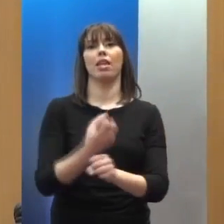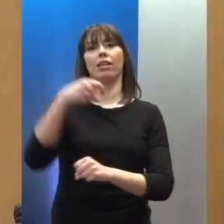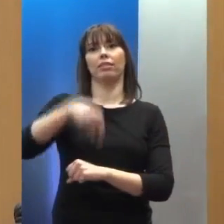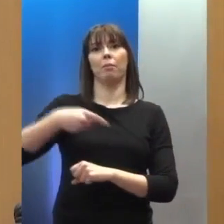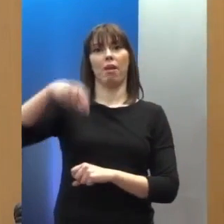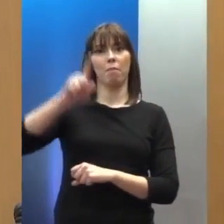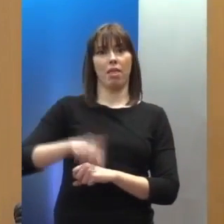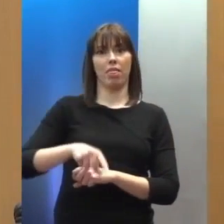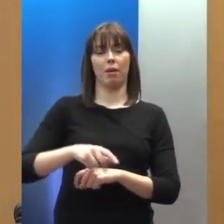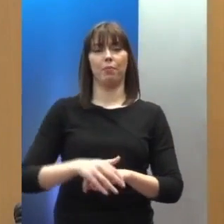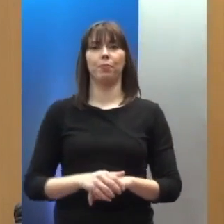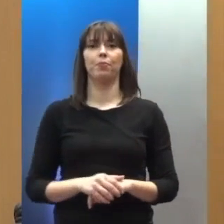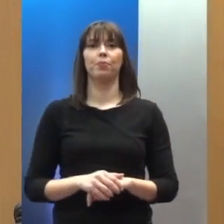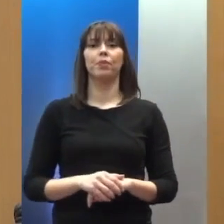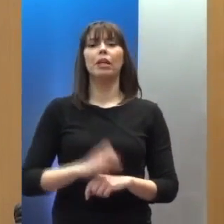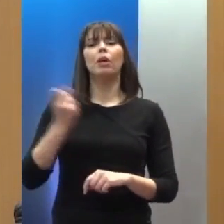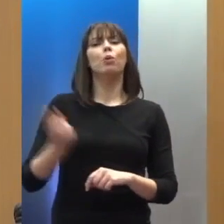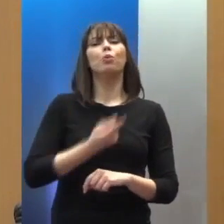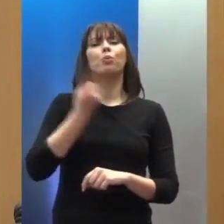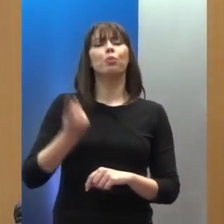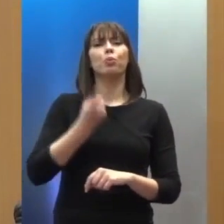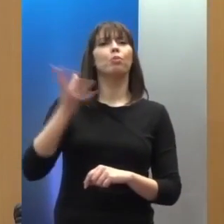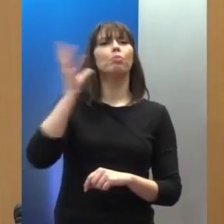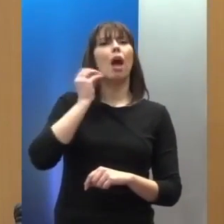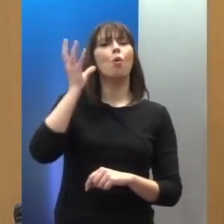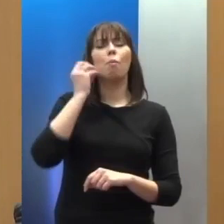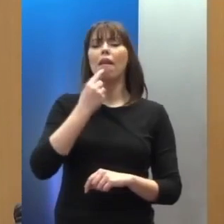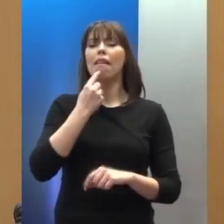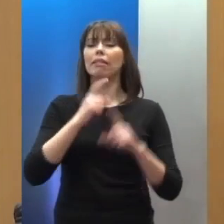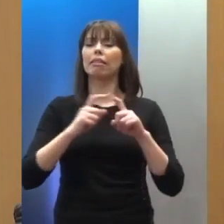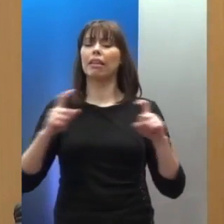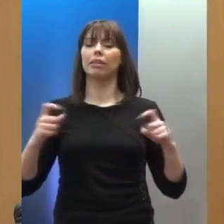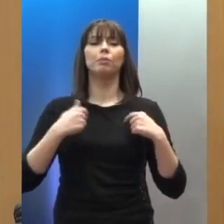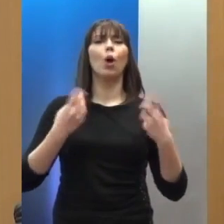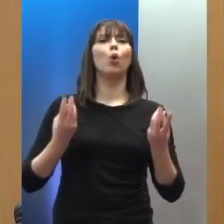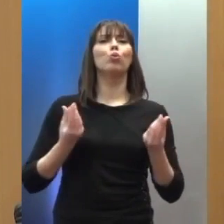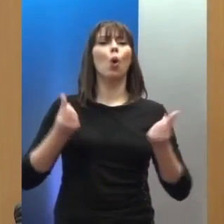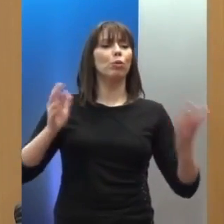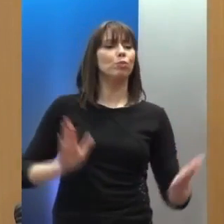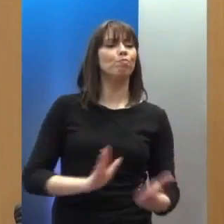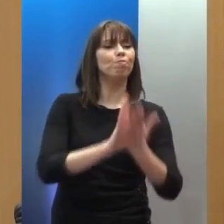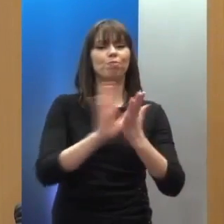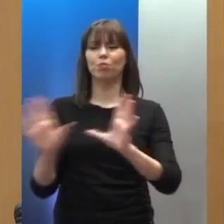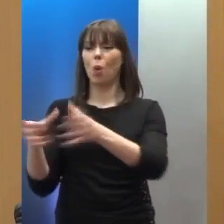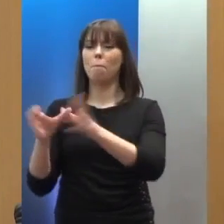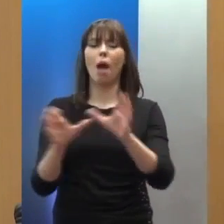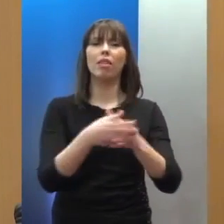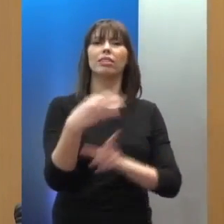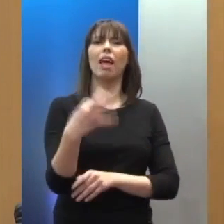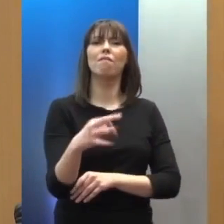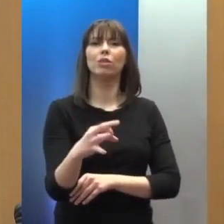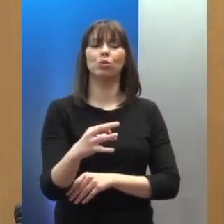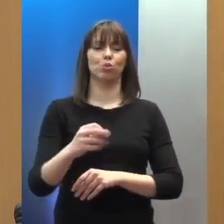Ακούμε συχνά ότι ο τρόπος με τον οποίο αντιμετωπίζουμε τους αδύναμους, τις ευάλωτες κοινωνικές